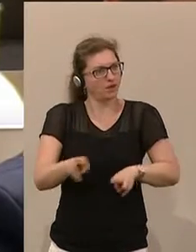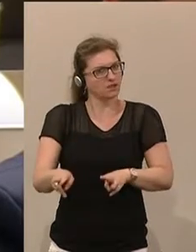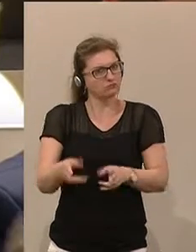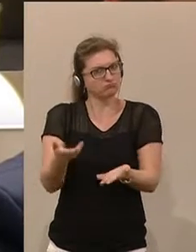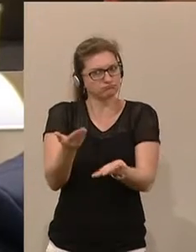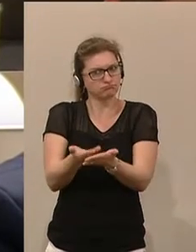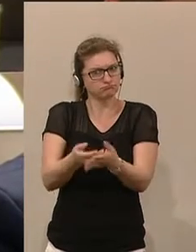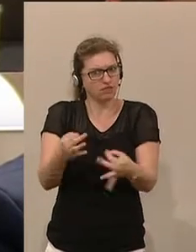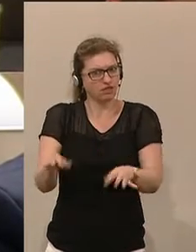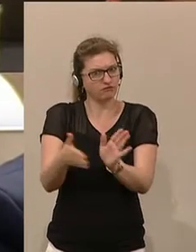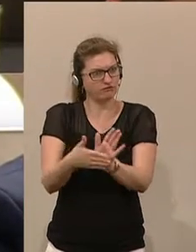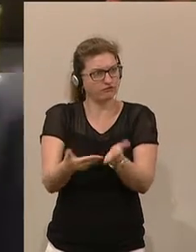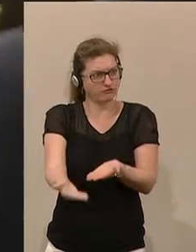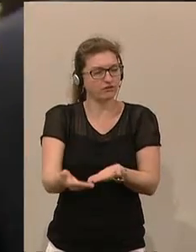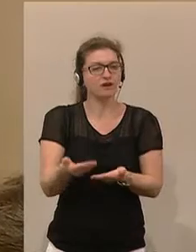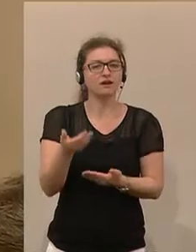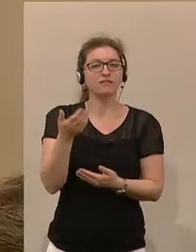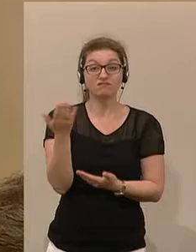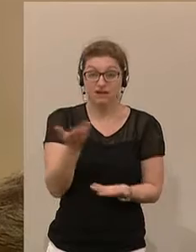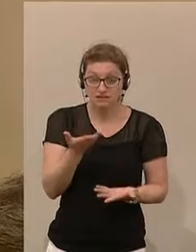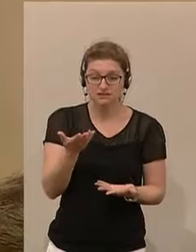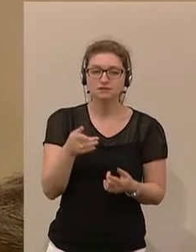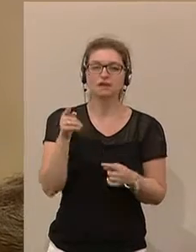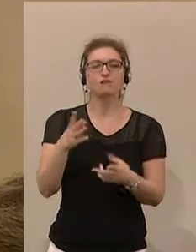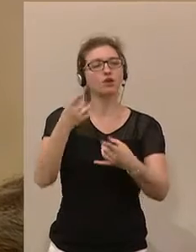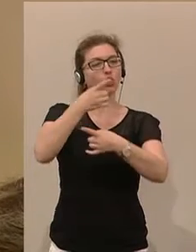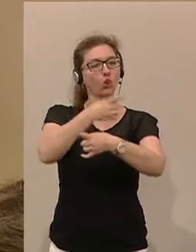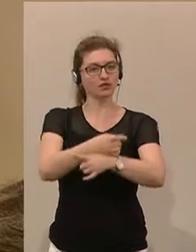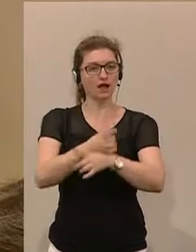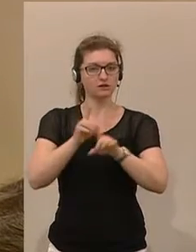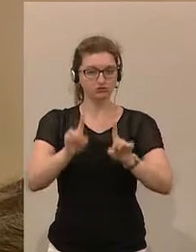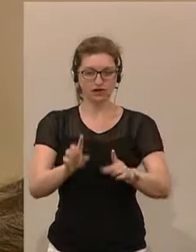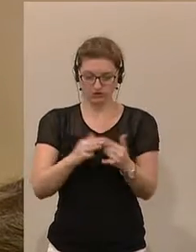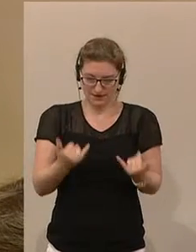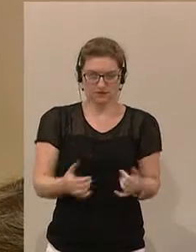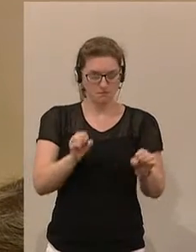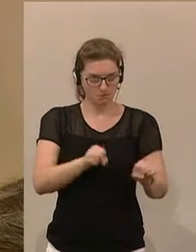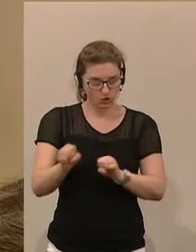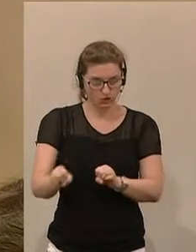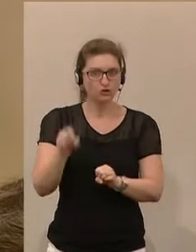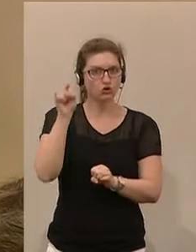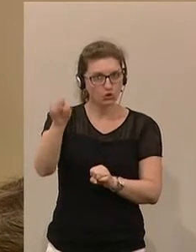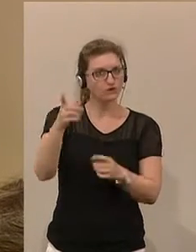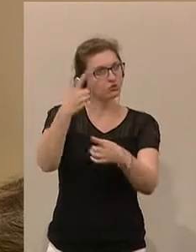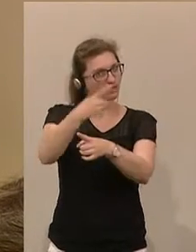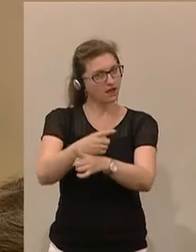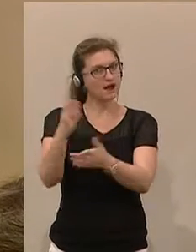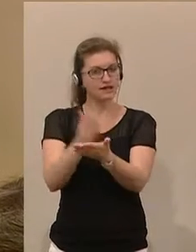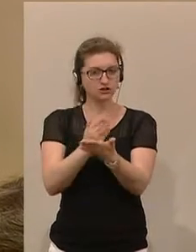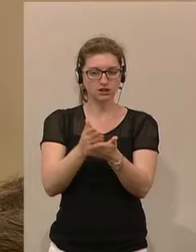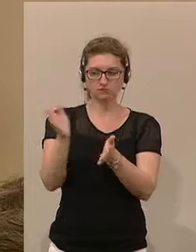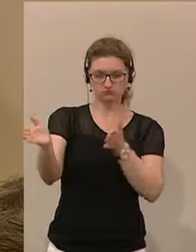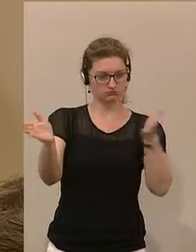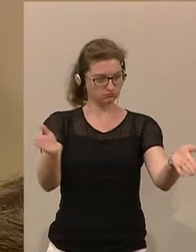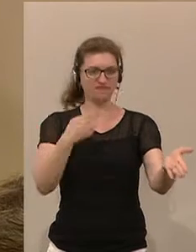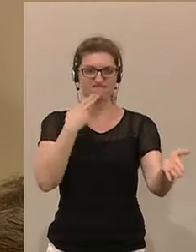Eine wesentliche Berechtigung, dass an neutraler Stelle, so wie jetzt möglich, entschieden wird, wer Recht bekommt.